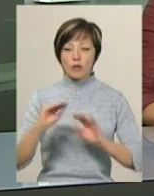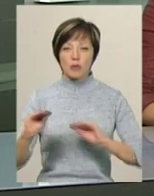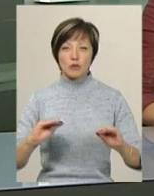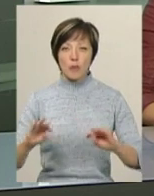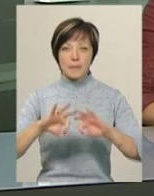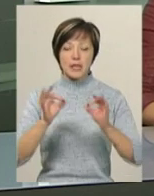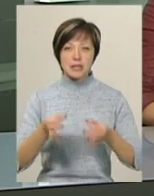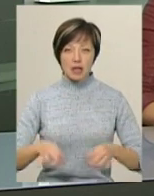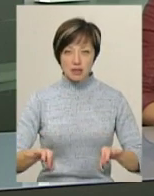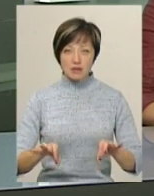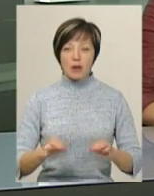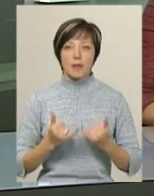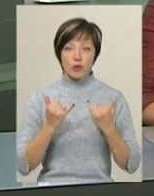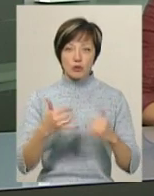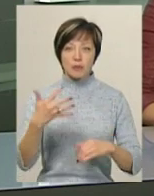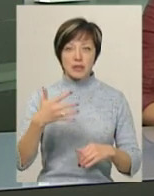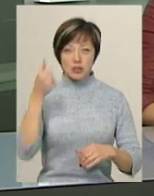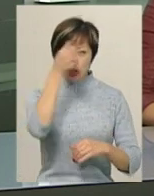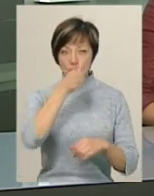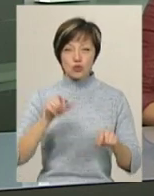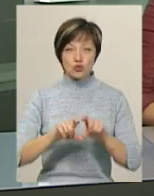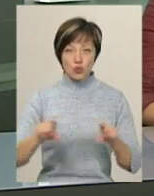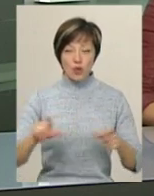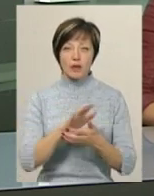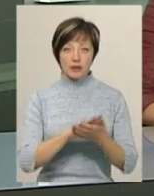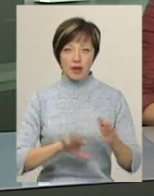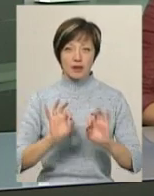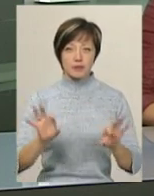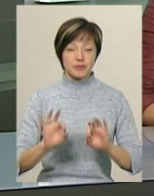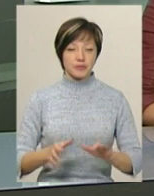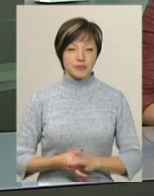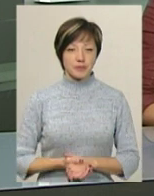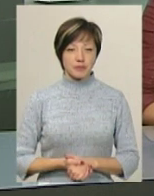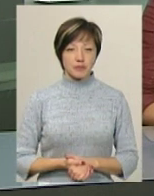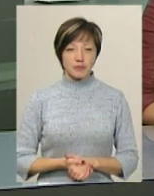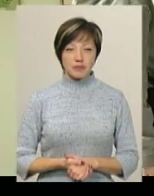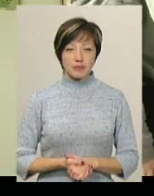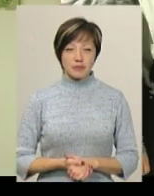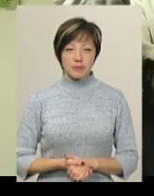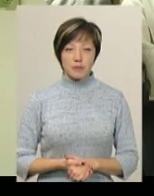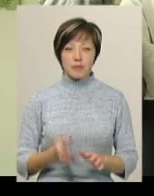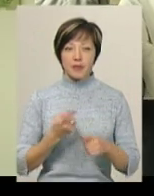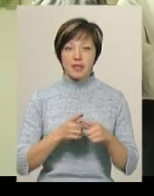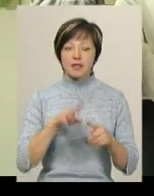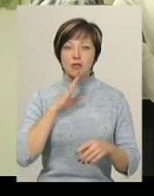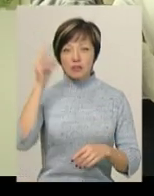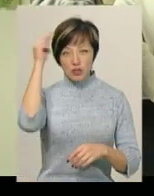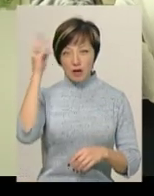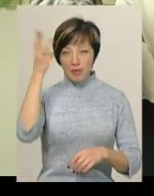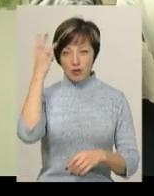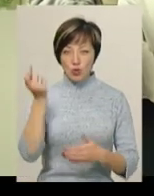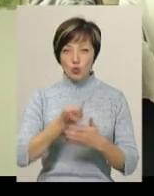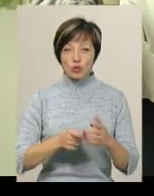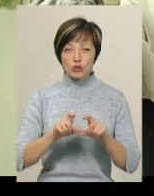-прикладного мистецтва, приурочена 50-річчю школи. Далі Тетяна Ворожцова. Ці дівчата навчаються у Хмельницькій